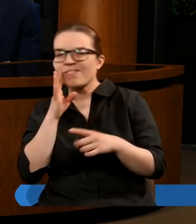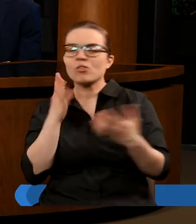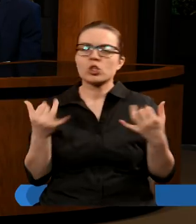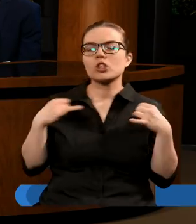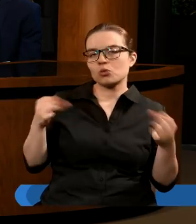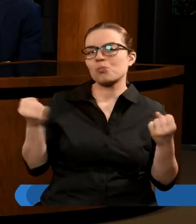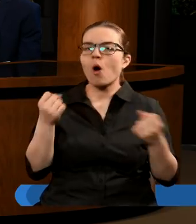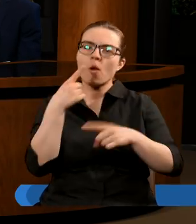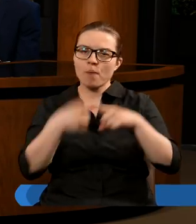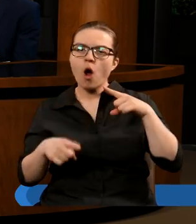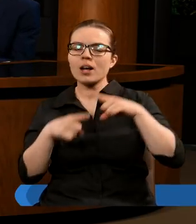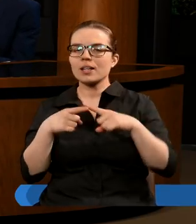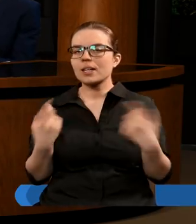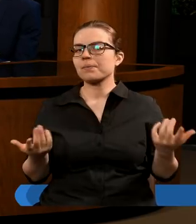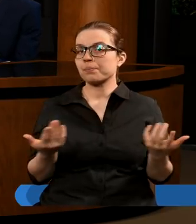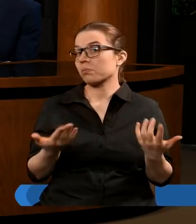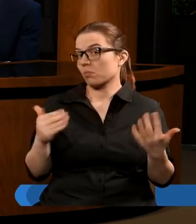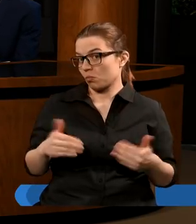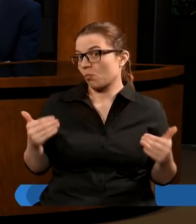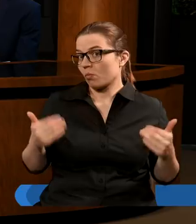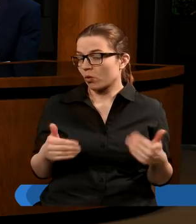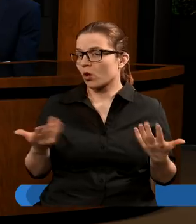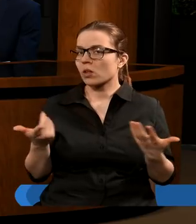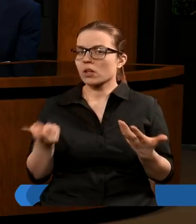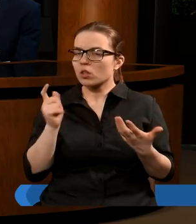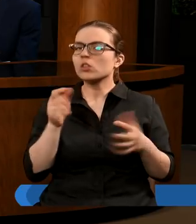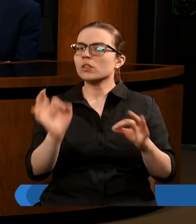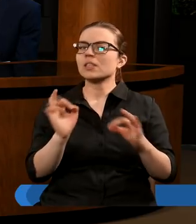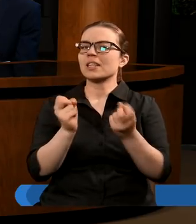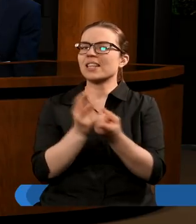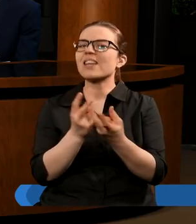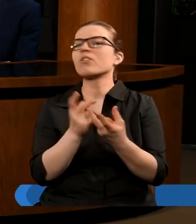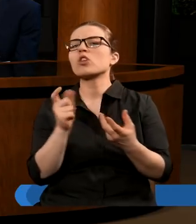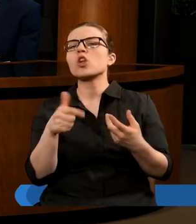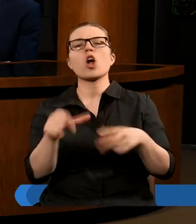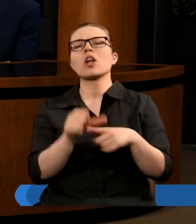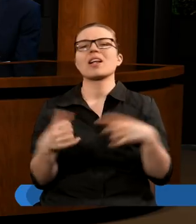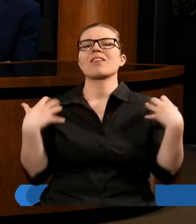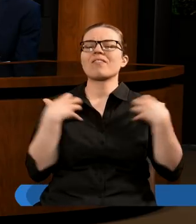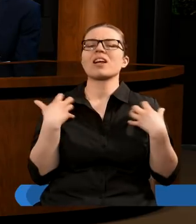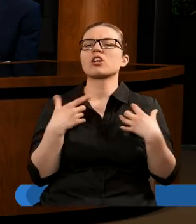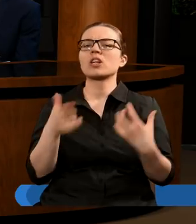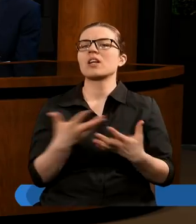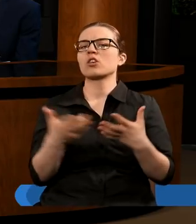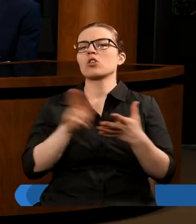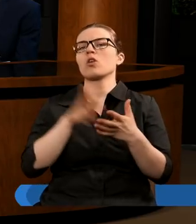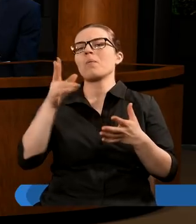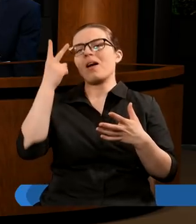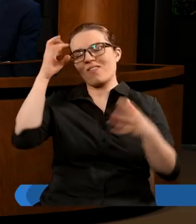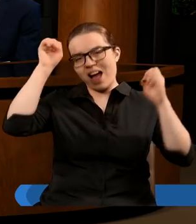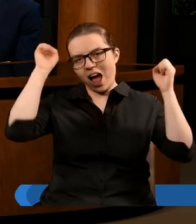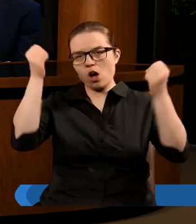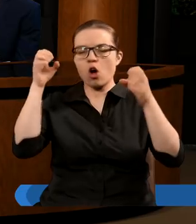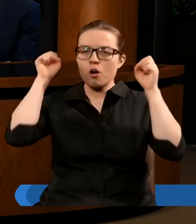polityczna. Czy możemy zidentyfikować, cóż to jest za zwierzę z ziemi, które miało dwa rogi baranie,